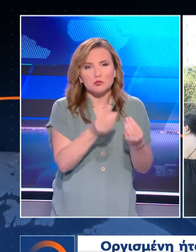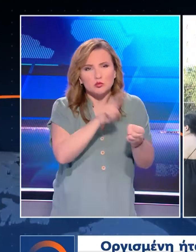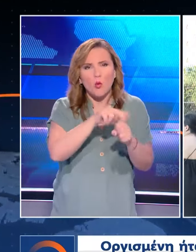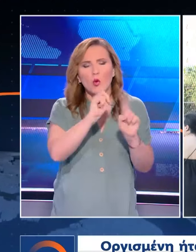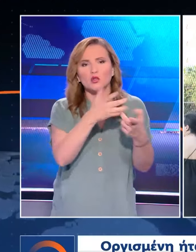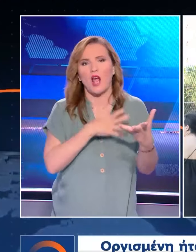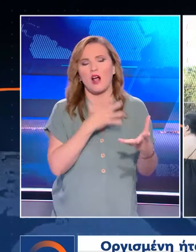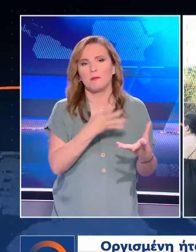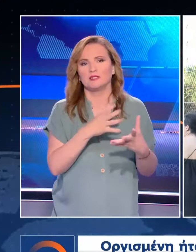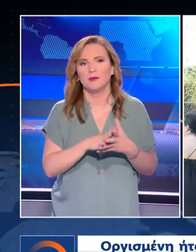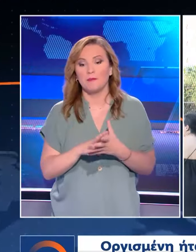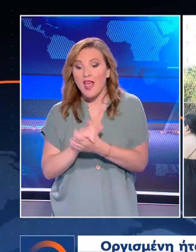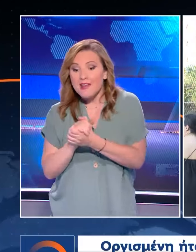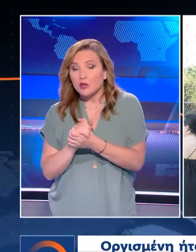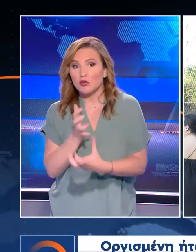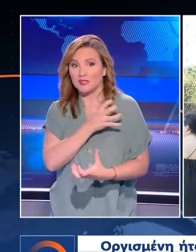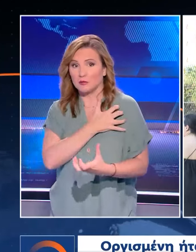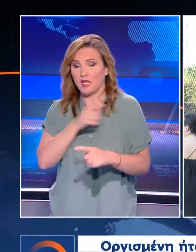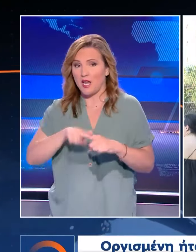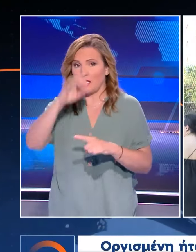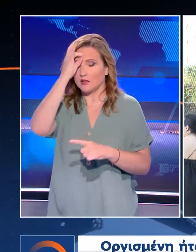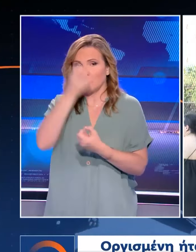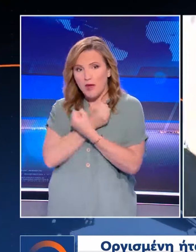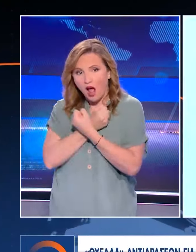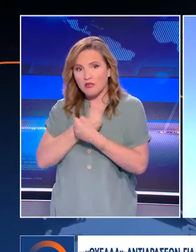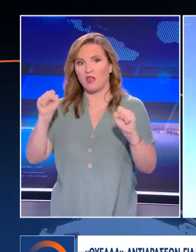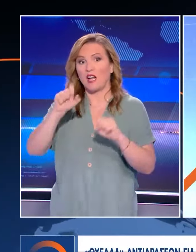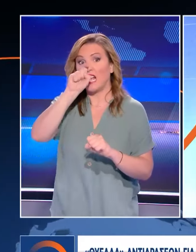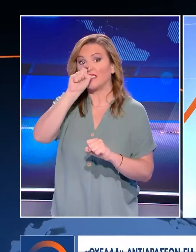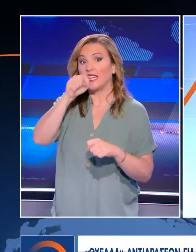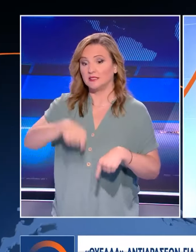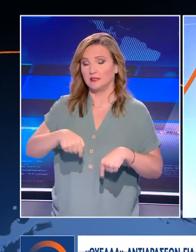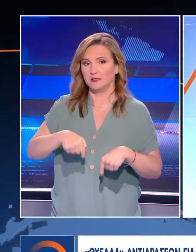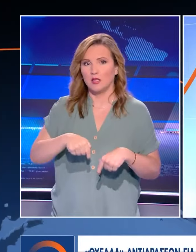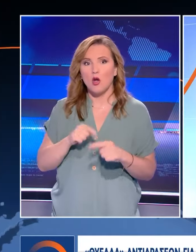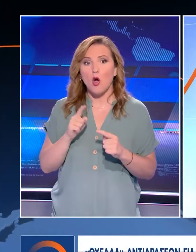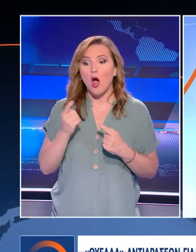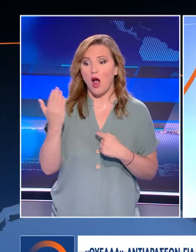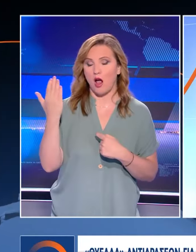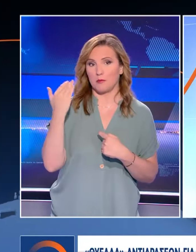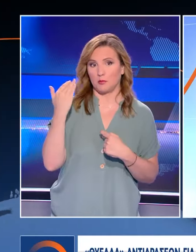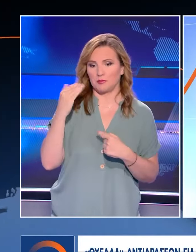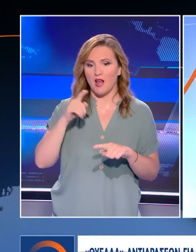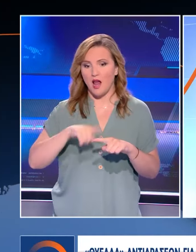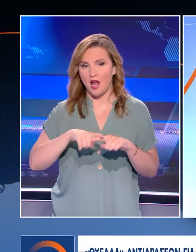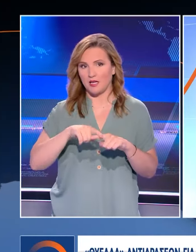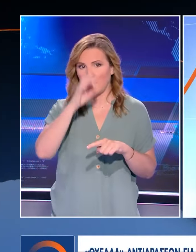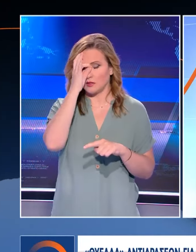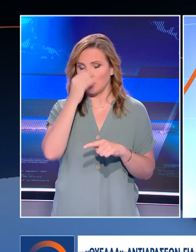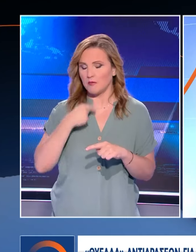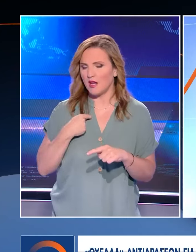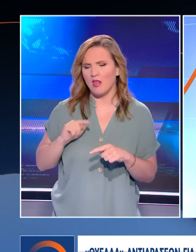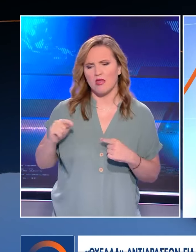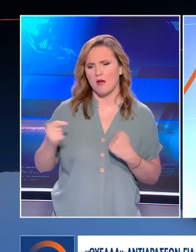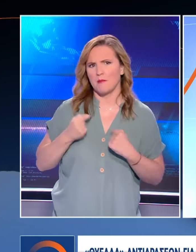Οργισμένη ήταν η αντίδραση της Ένωσης Αξιωματικών Ελληνικής Αστυνομίας Αττικής. Ο οποιοσδήποτε υποδημετικός χαρακτηρισμός για τους αστυνομικούς δεν μας αγγίζει.